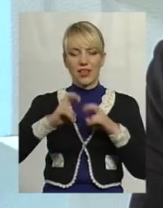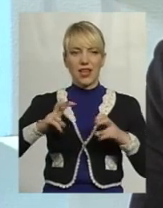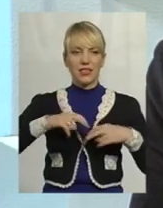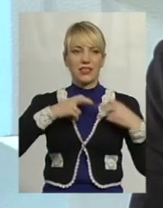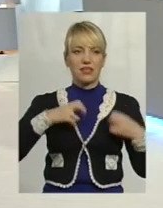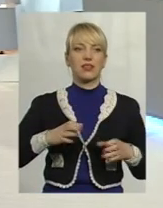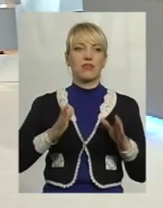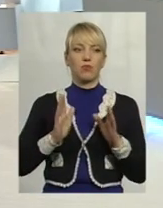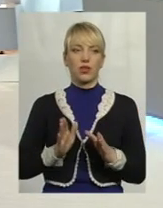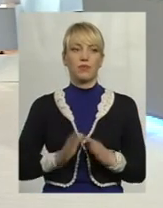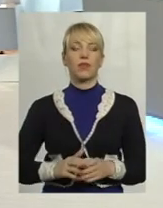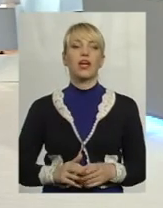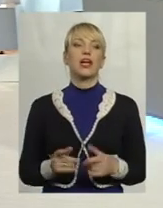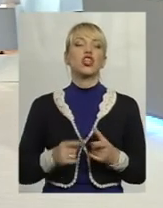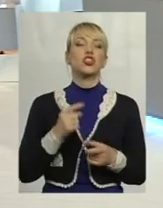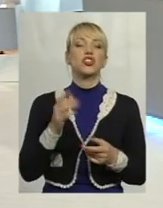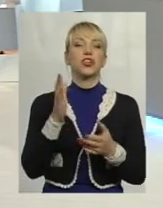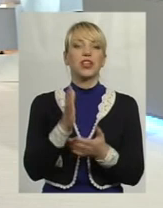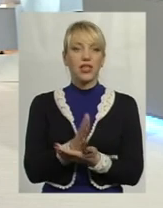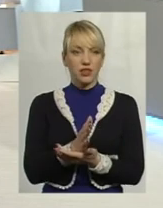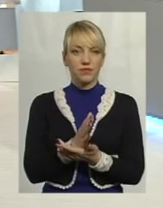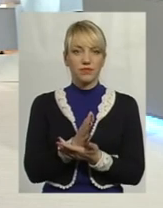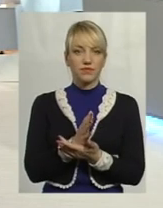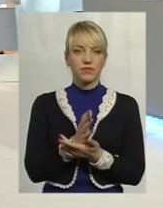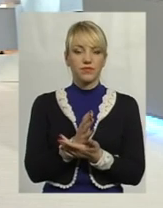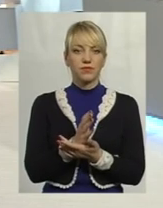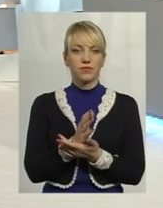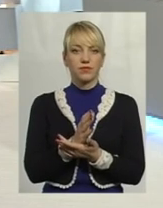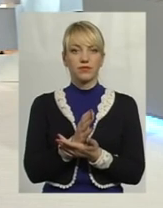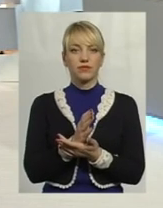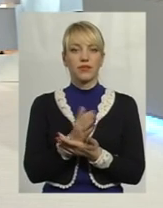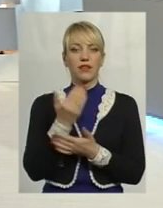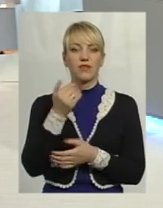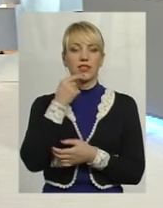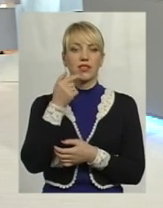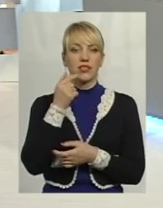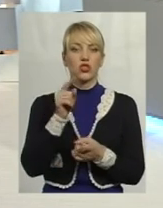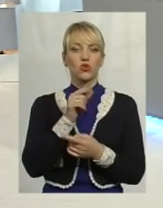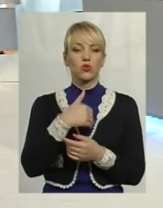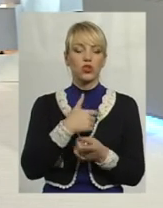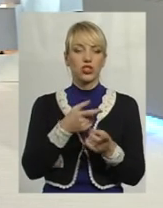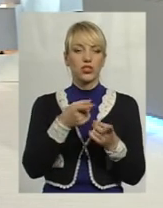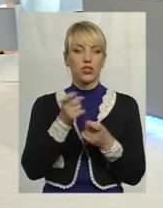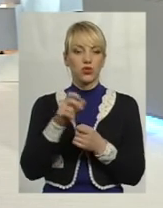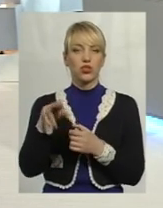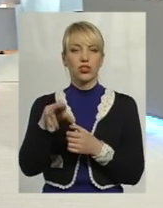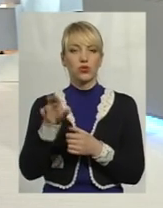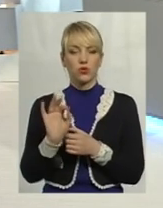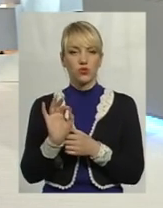Загалом, чи є, от ви зазначили, що хочете залучити до